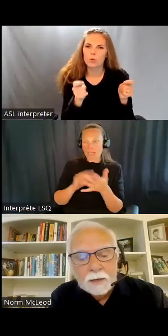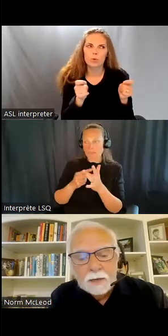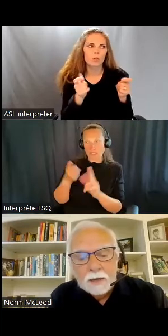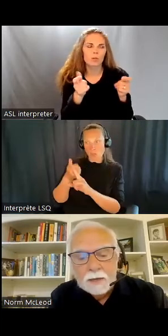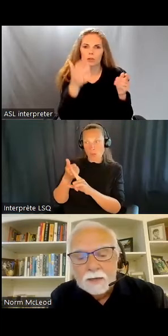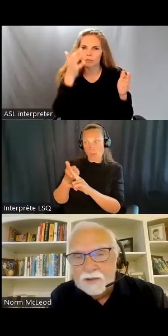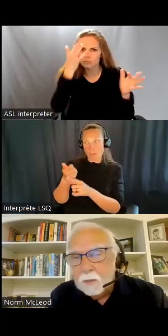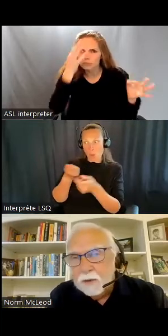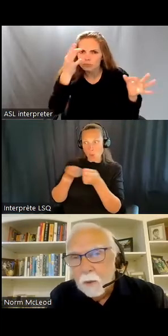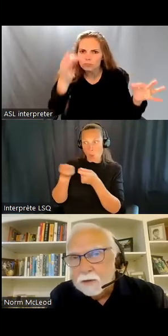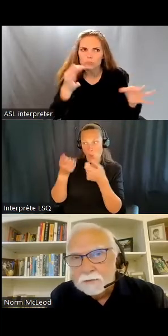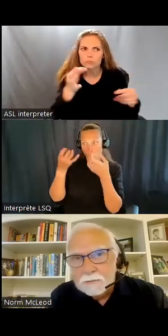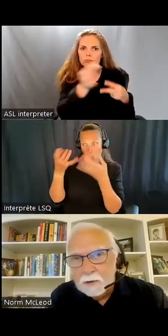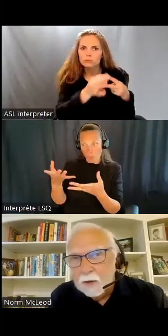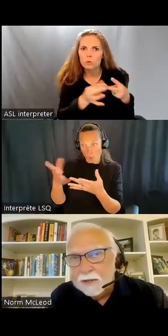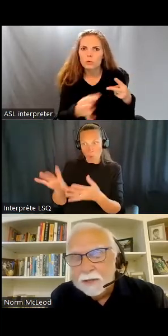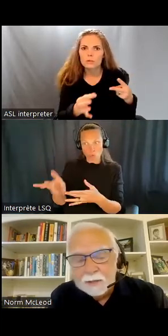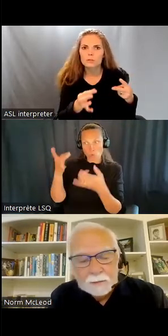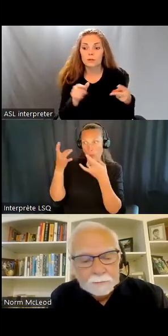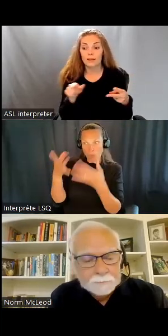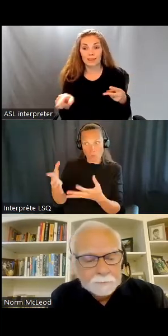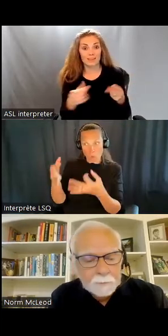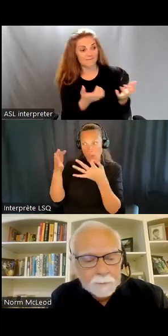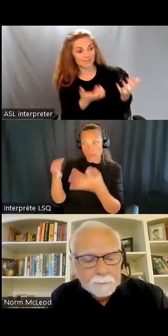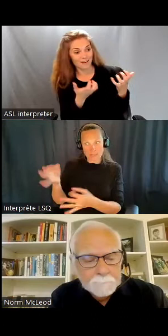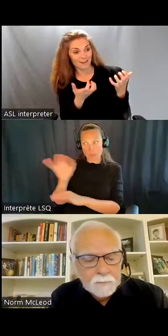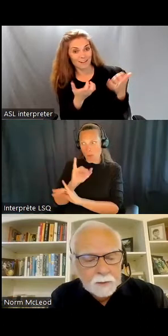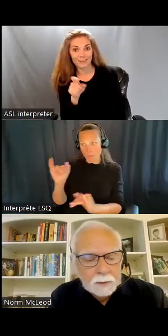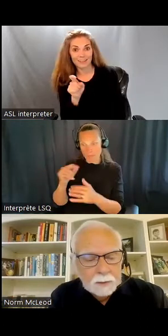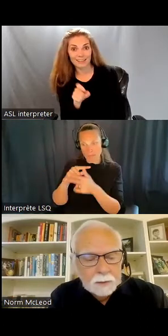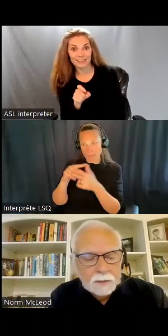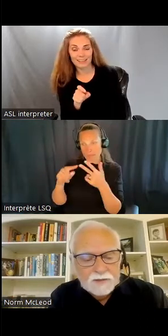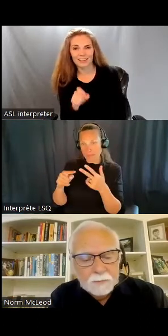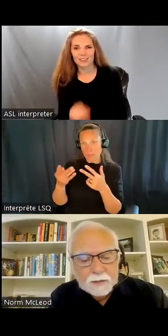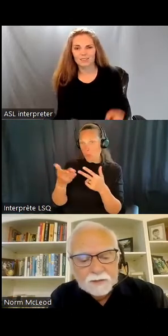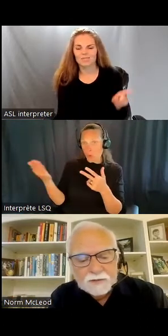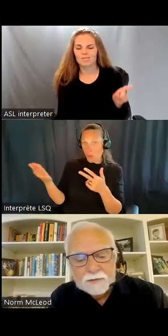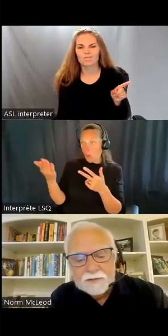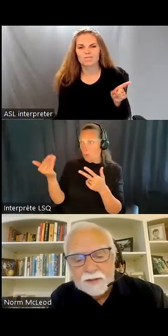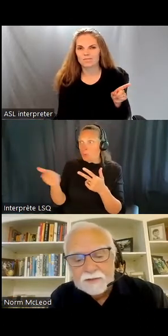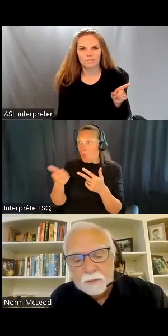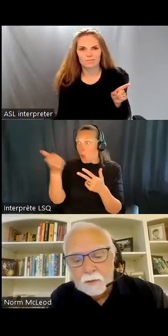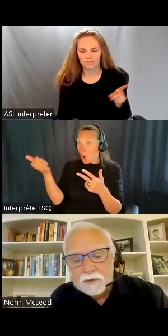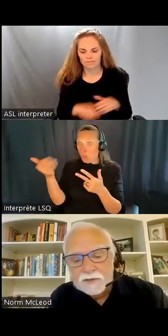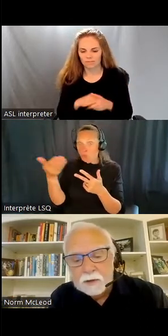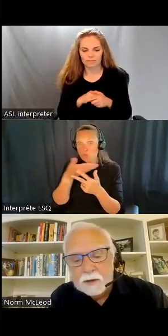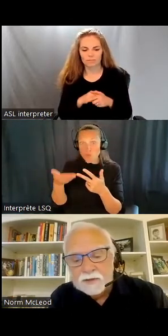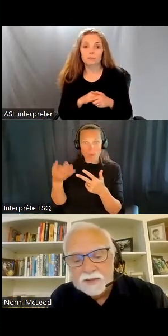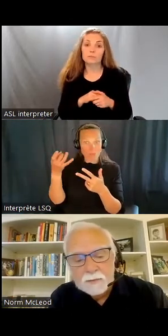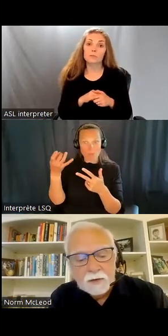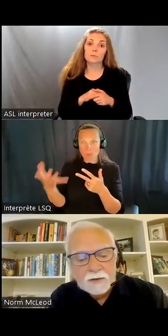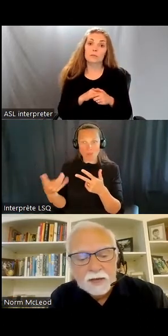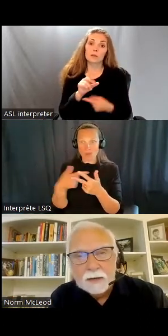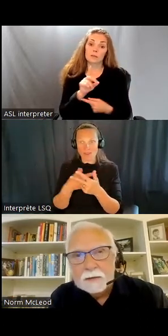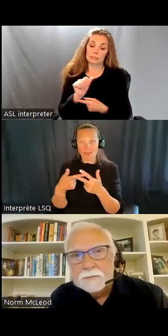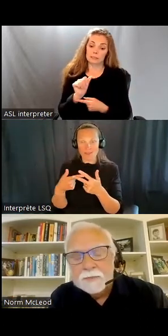et leur prise de décision. Ce n'est pas ce qu'elles veulent et ce dont elles ont besoin. Les services et